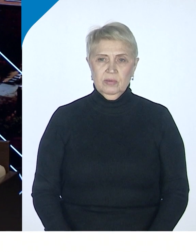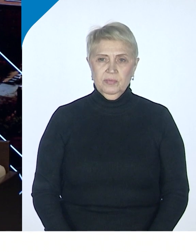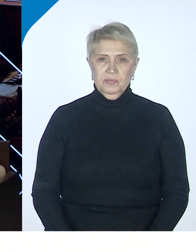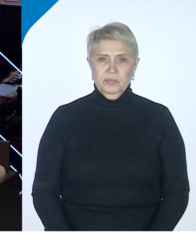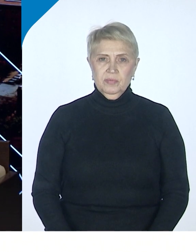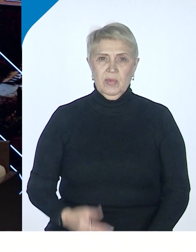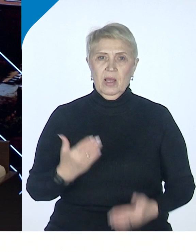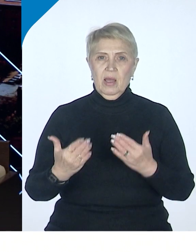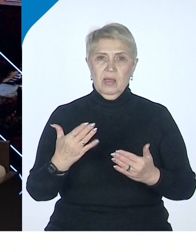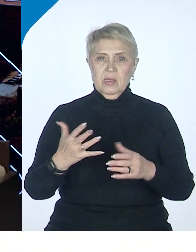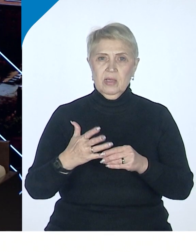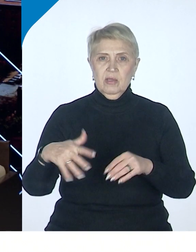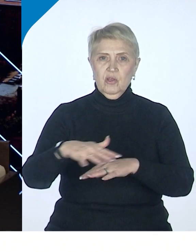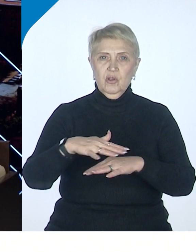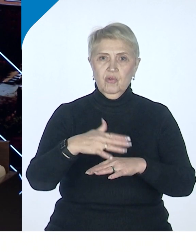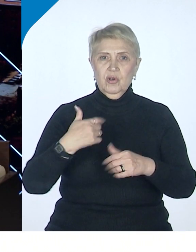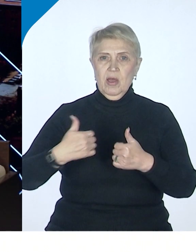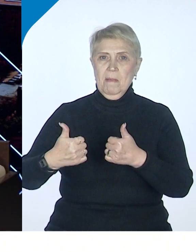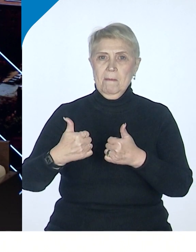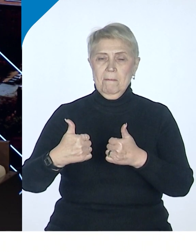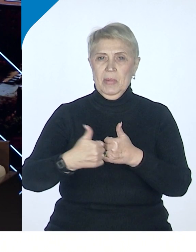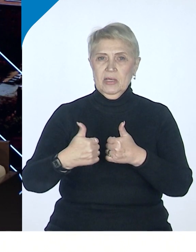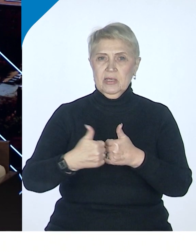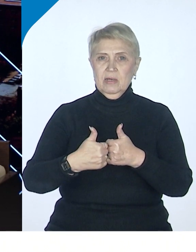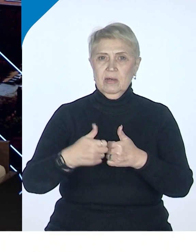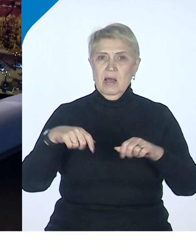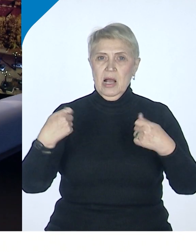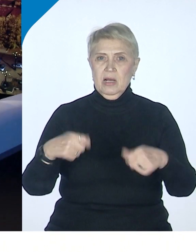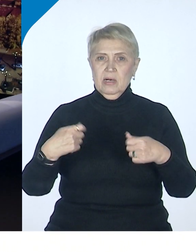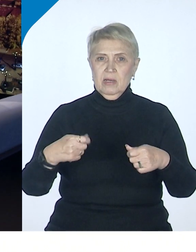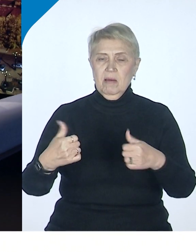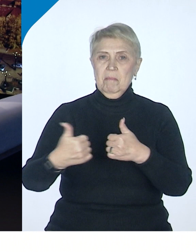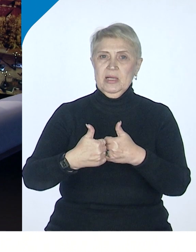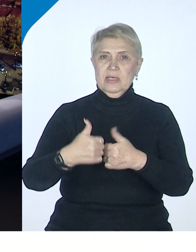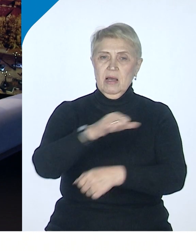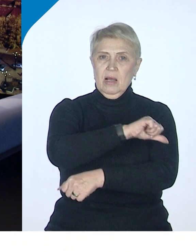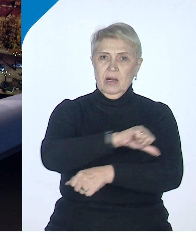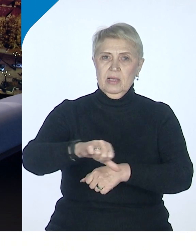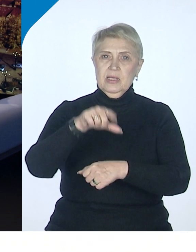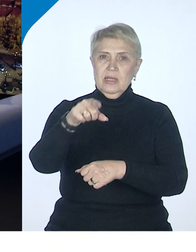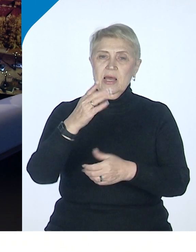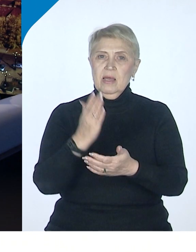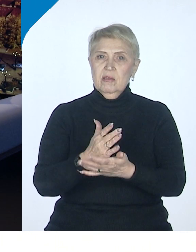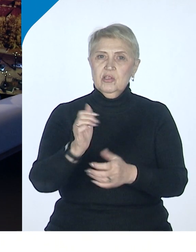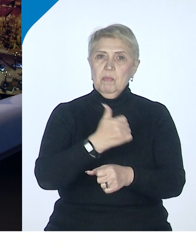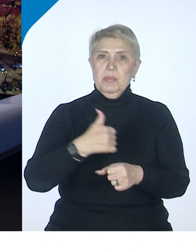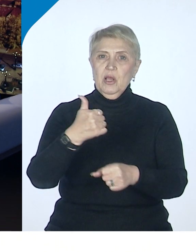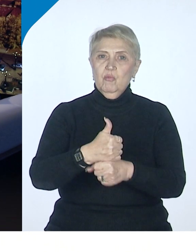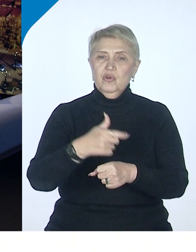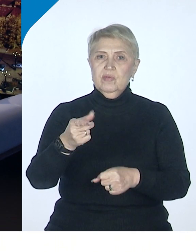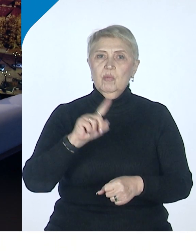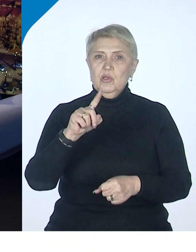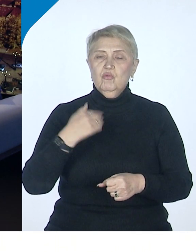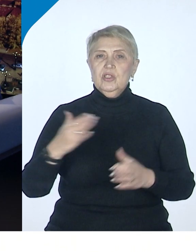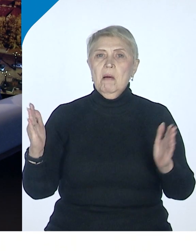если территория близко к рынкам, близко к границе, она имеет преимущество, потому что малые